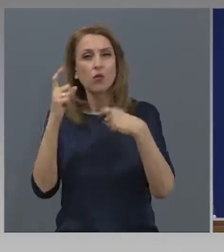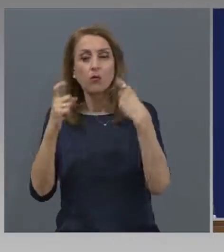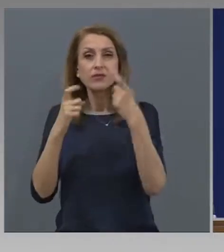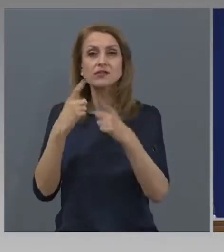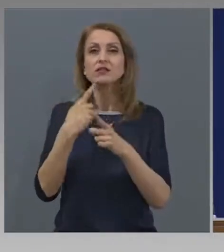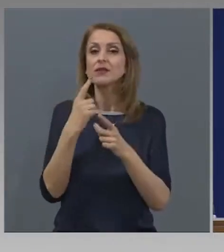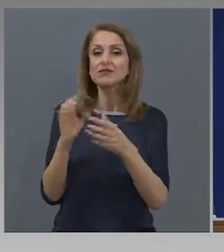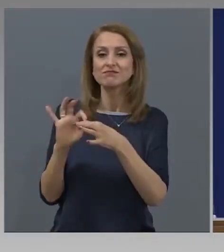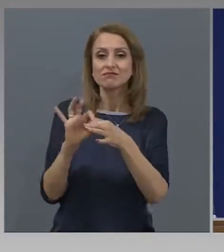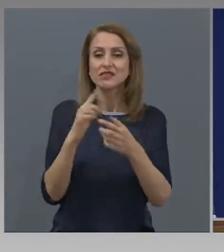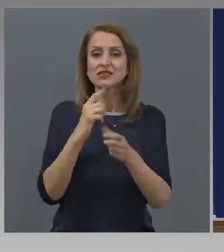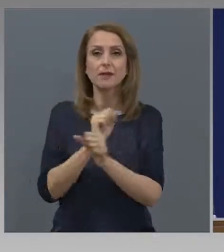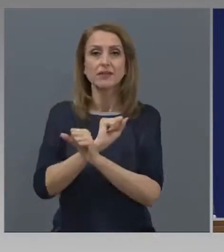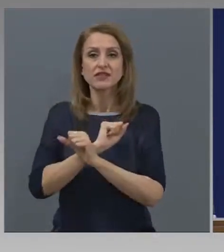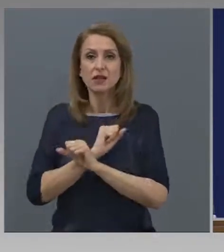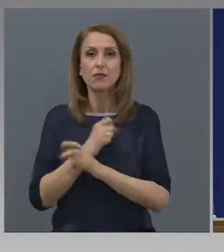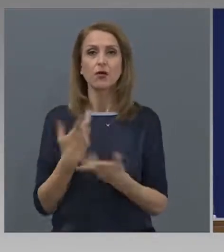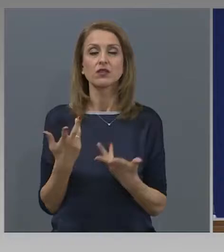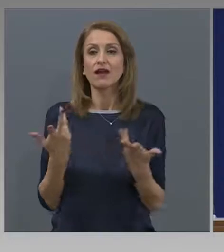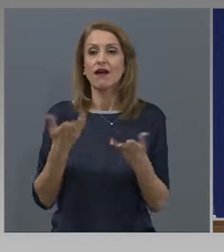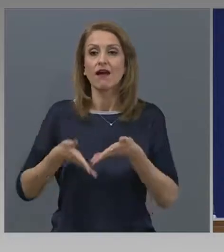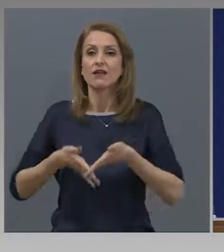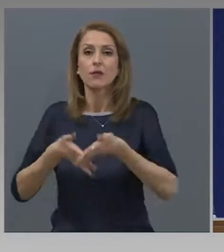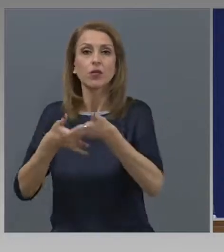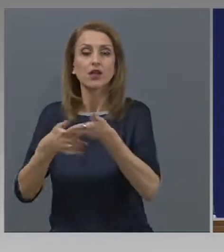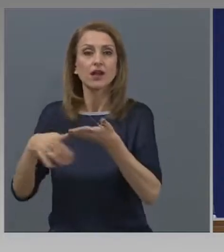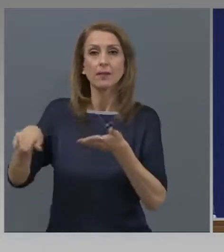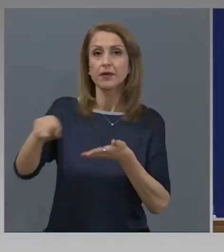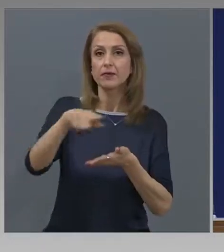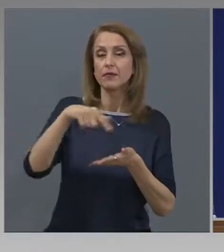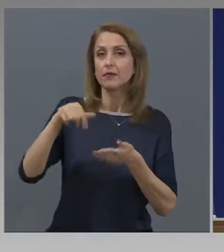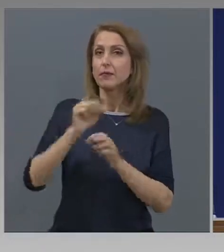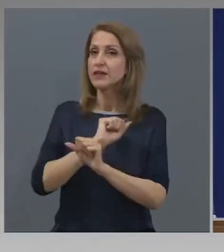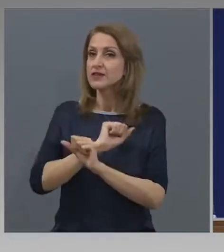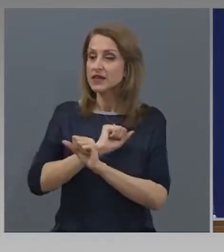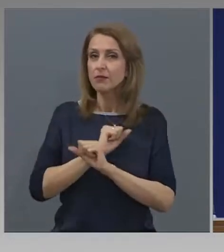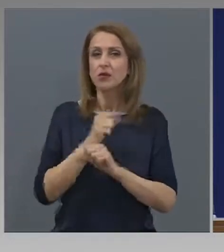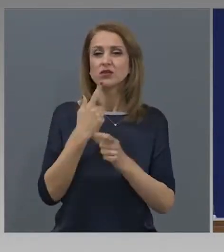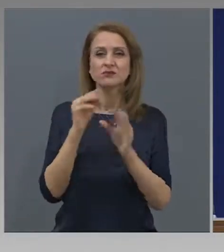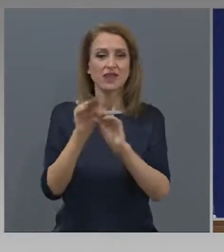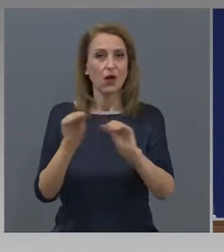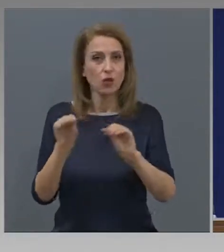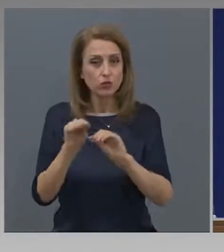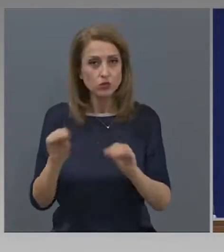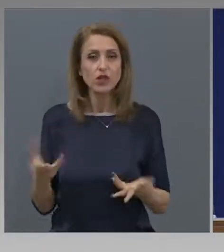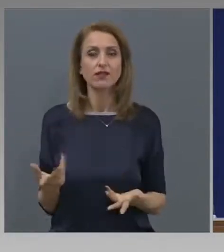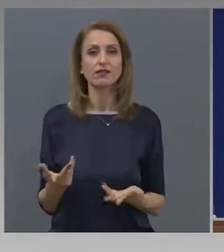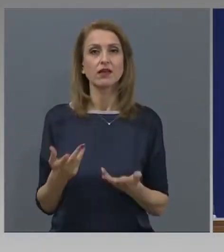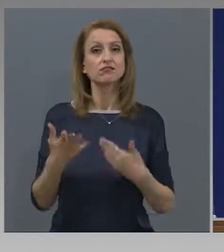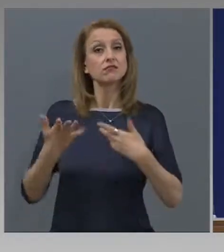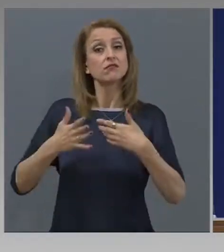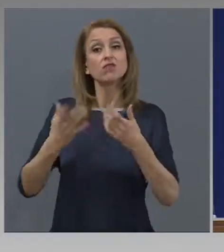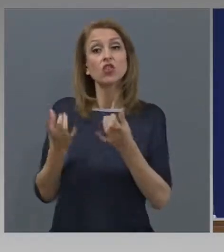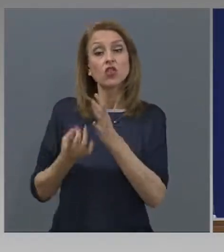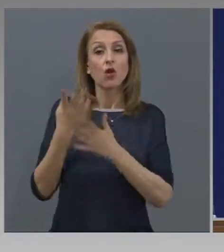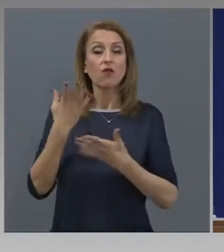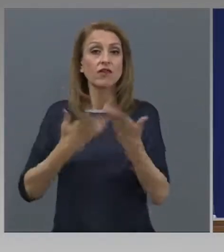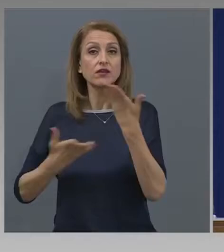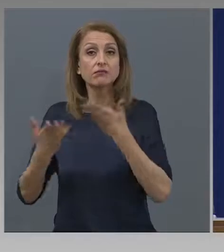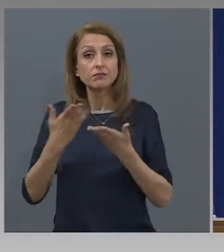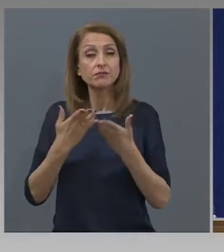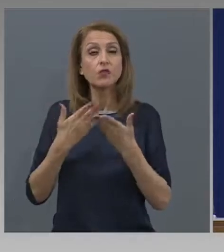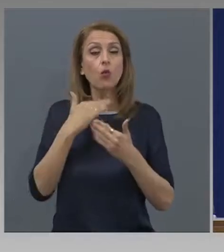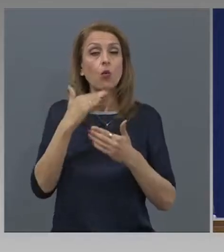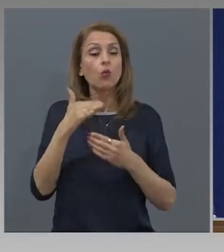безработните и подкрепа за безработните, по отношение на обучение, валидиране на умения, бързо кариерно